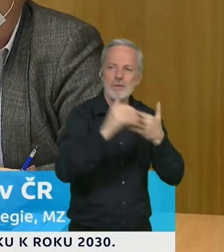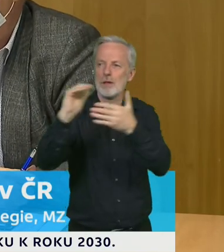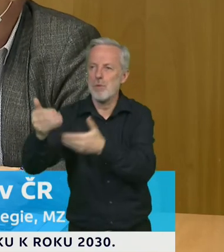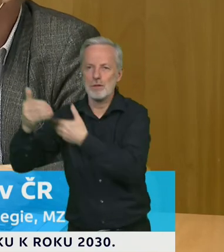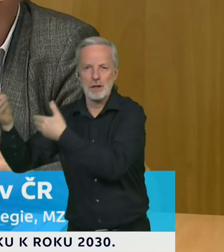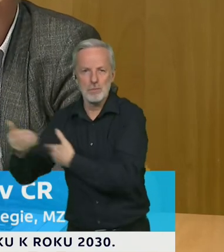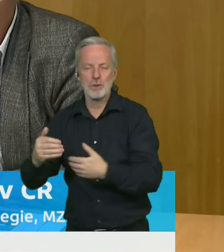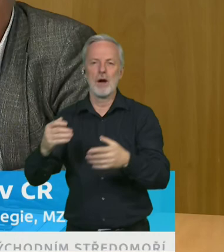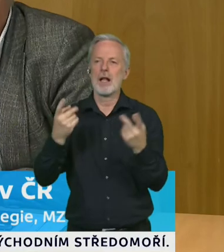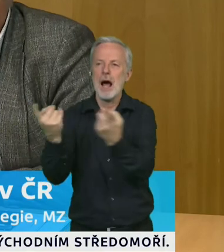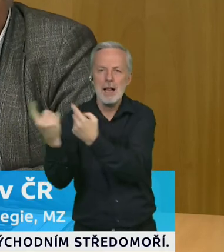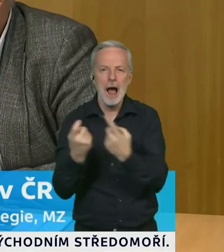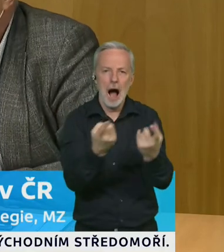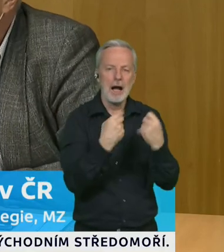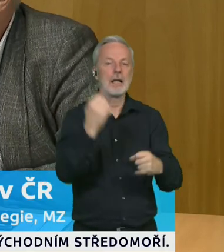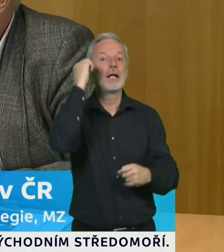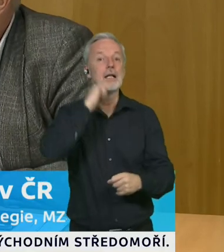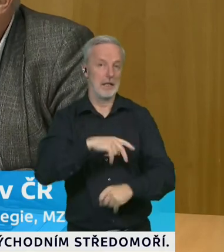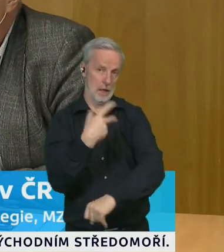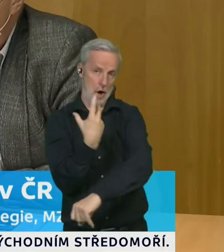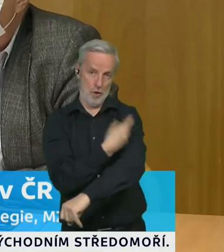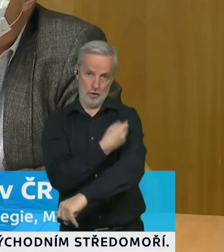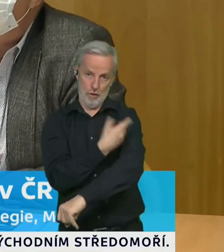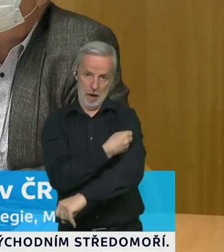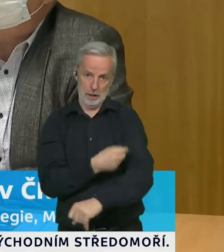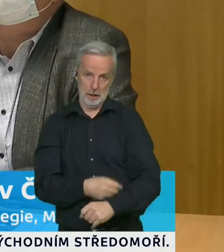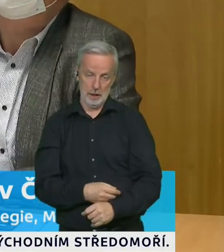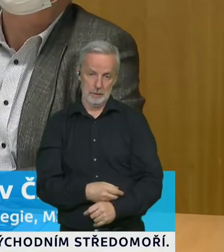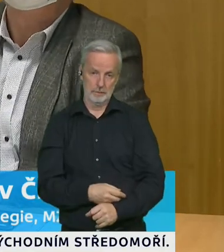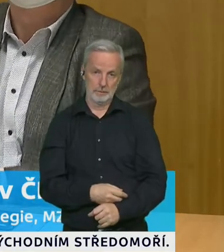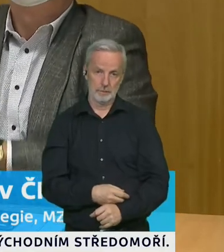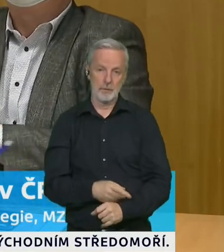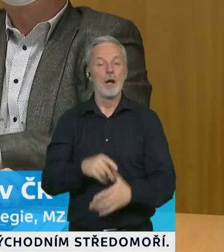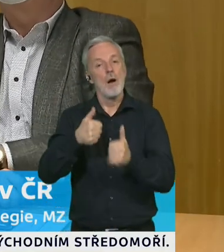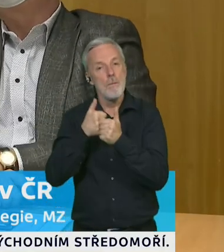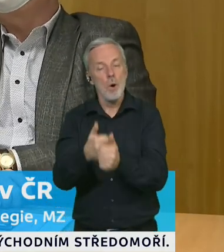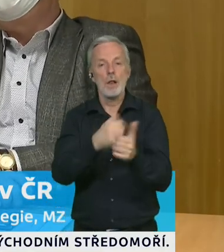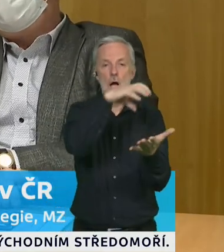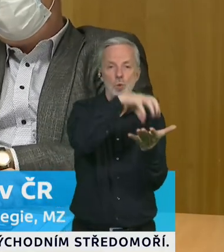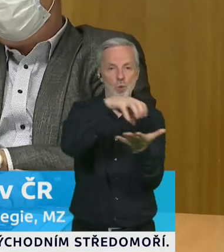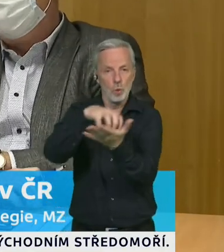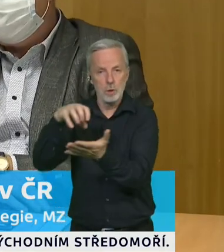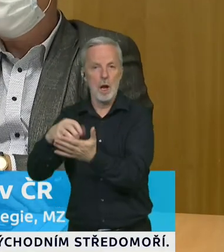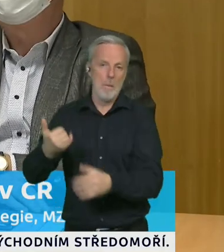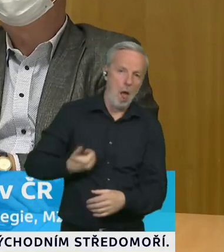žádoucím směrem s těmi skupinami které jste viděli v tom výzkumu veřejného mínění